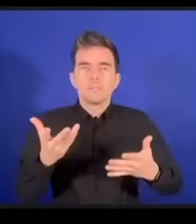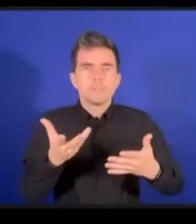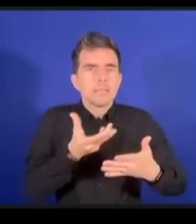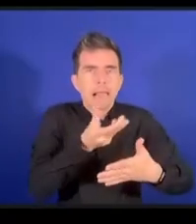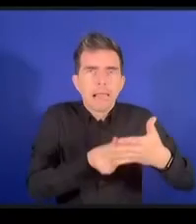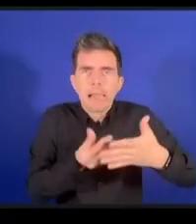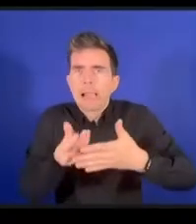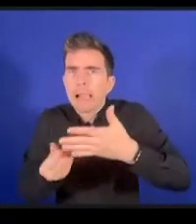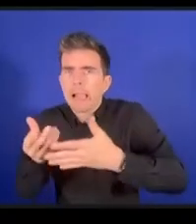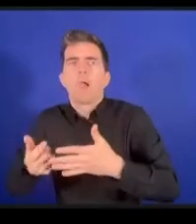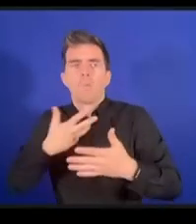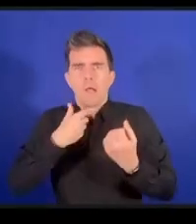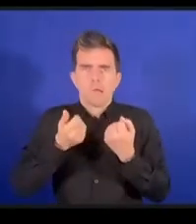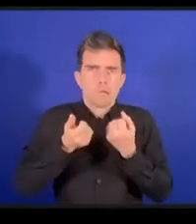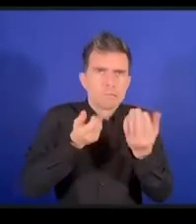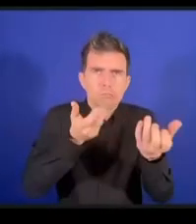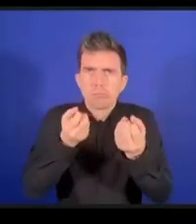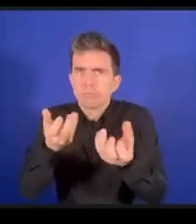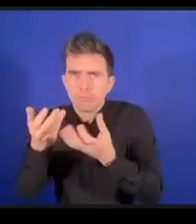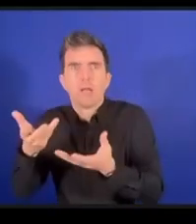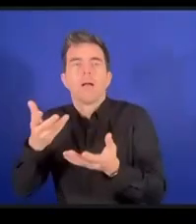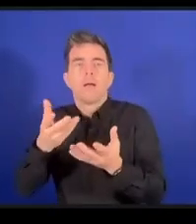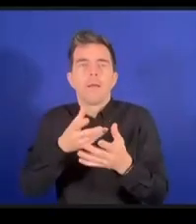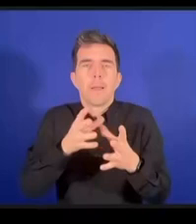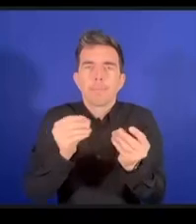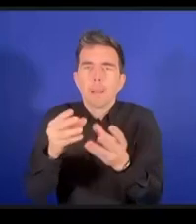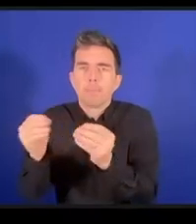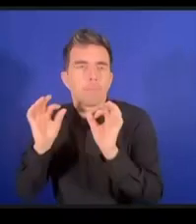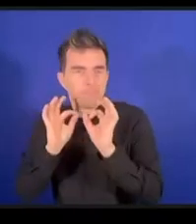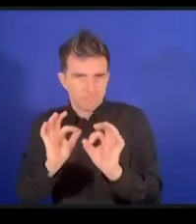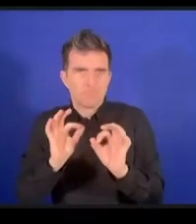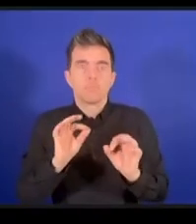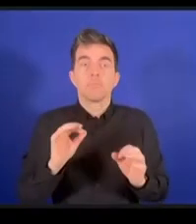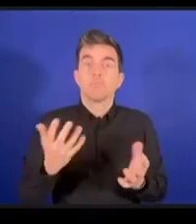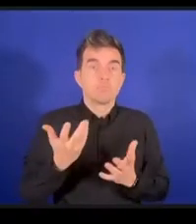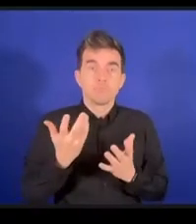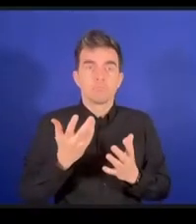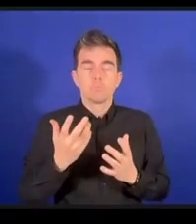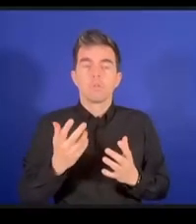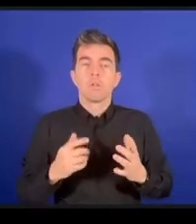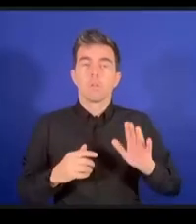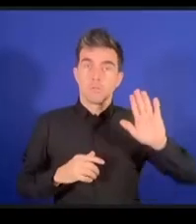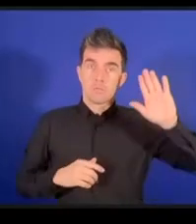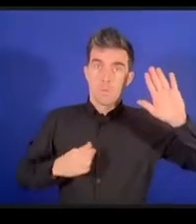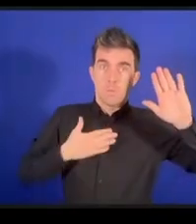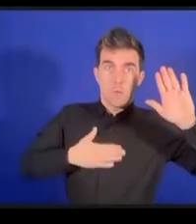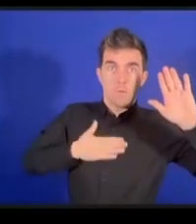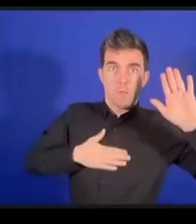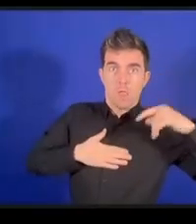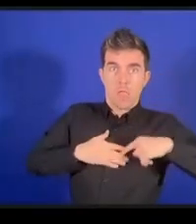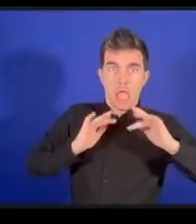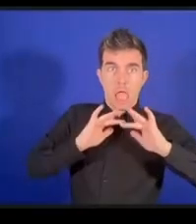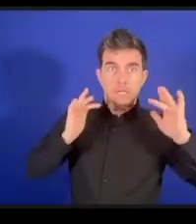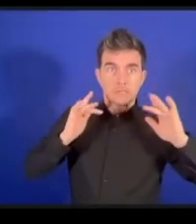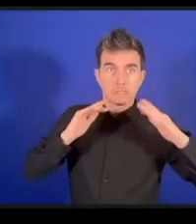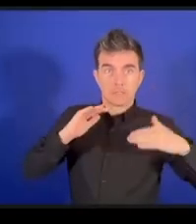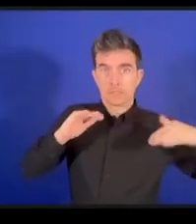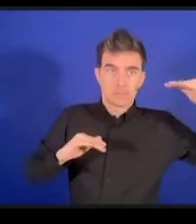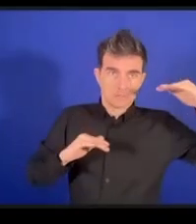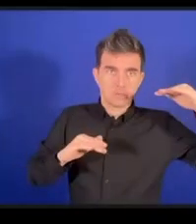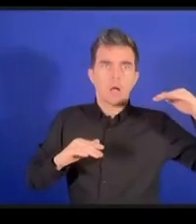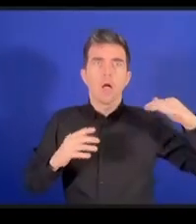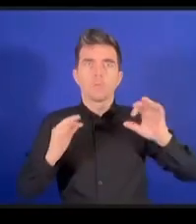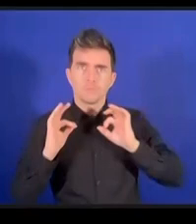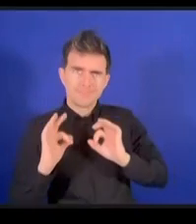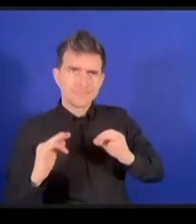を実施するというギャップを解消するためにあるとつまり今そのギャップが